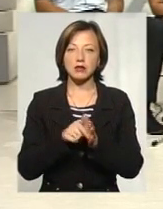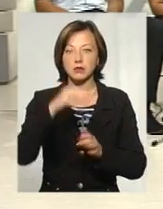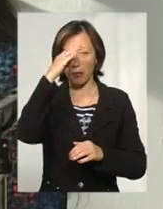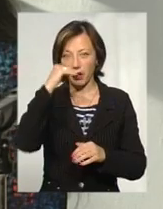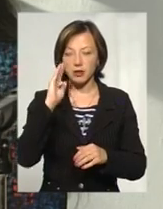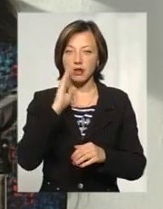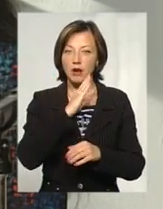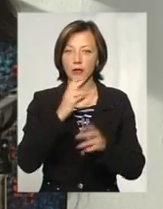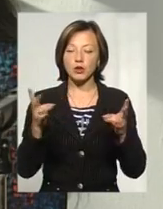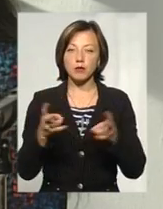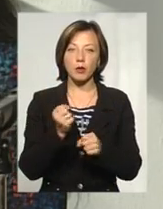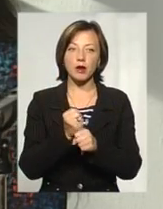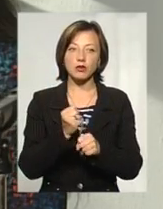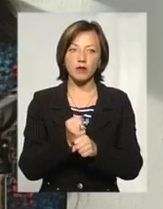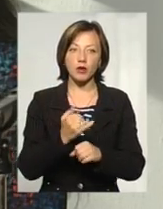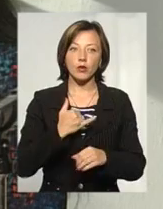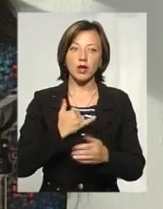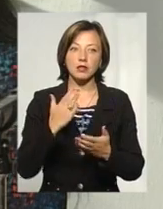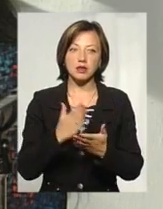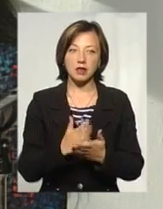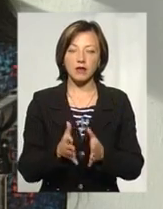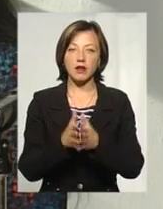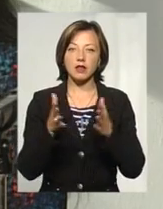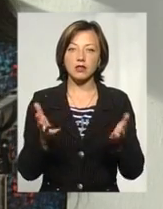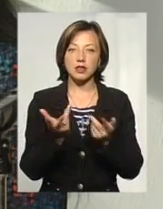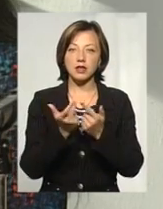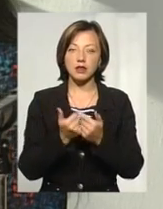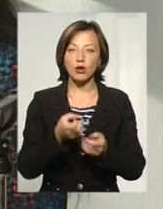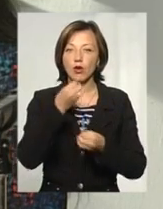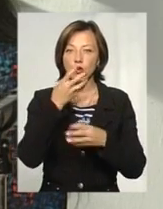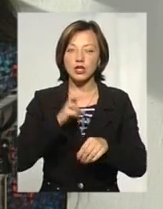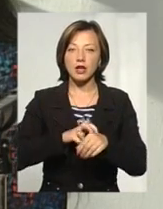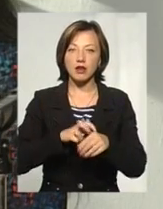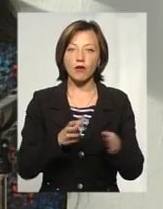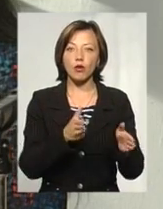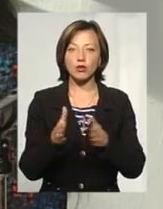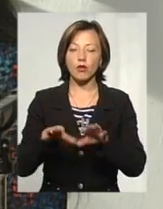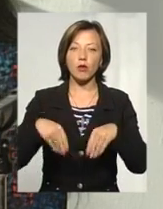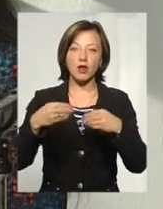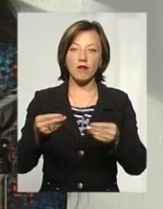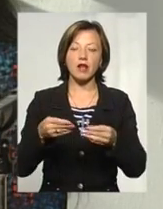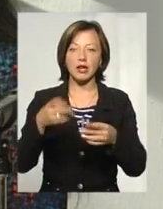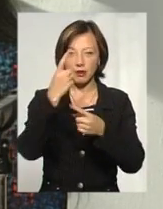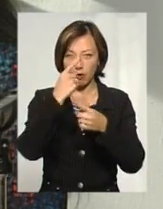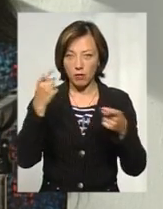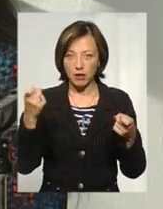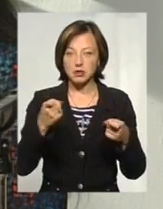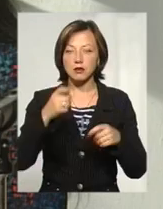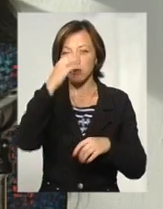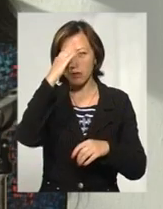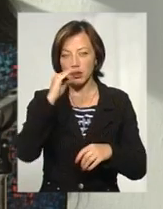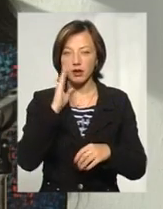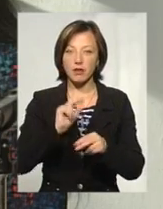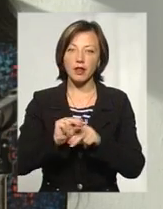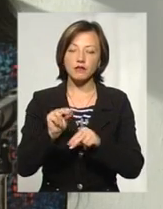потрібно працювати, і в нас є величезна кількість достойних лікарів, які готові подавати інформацію. Батькам